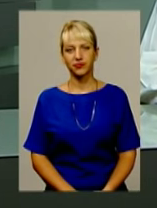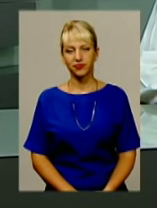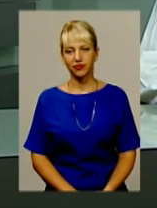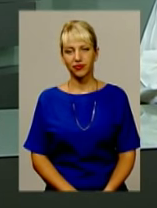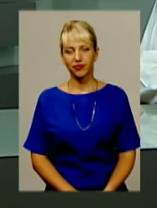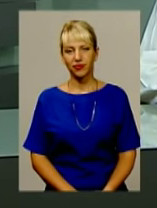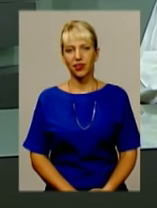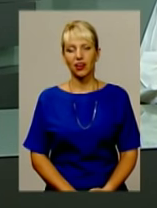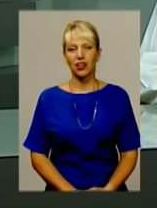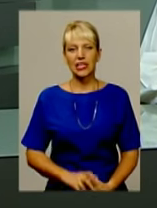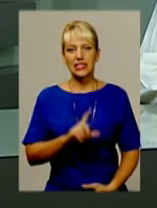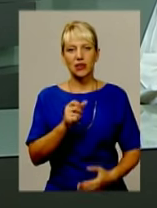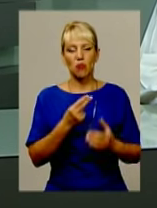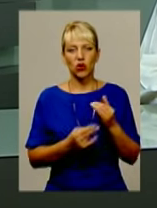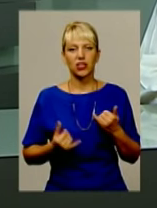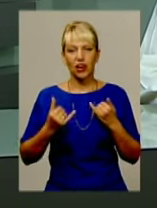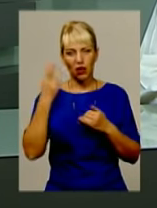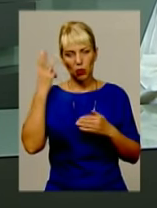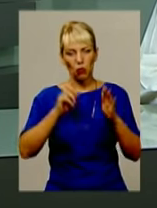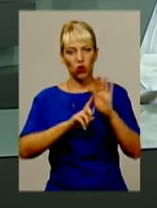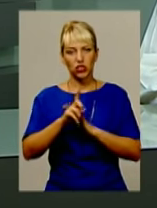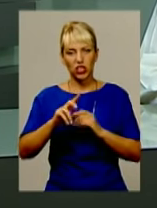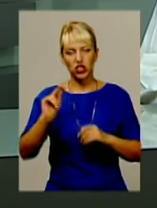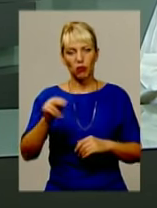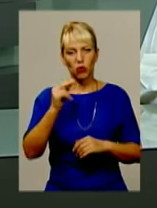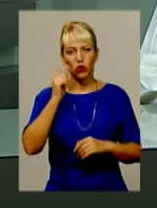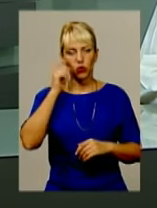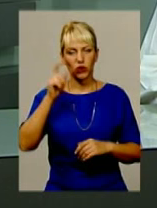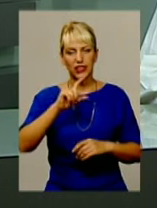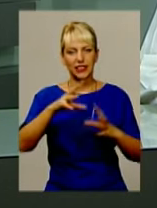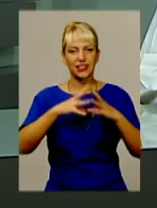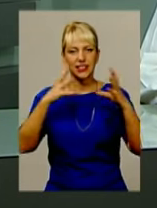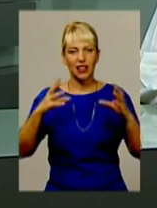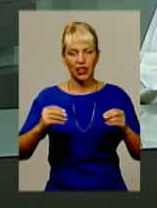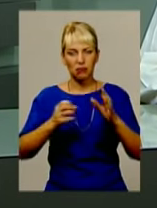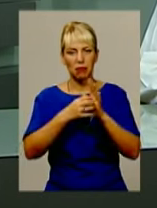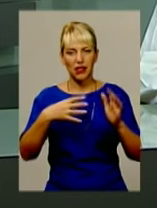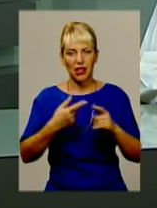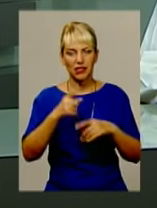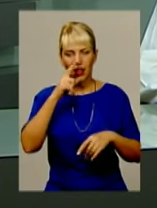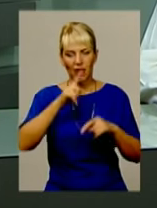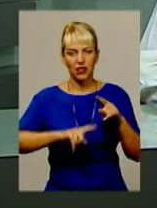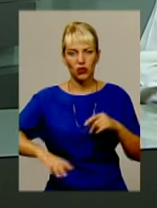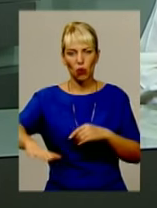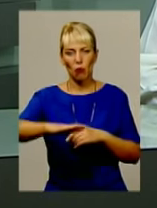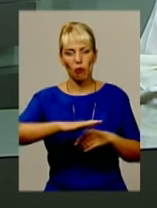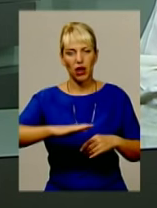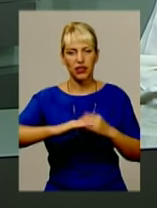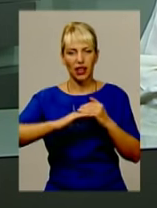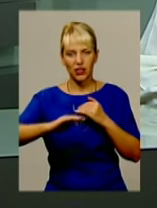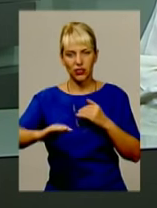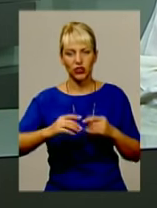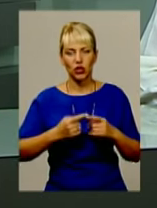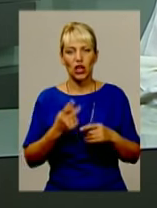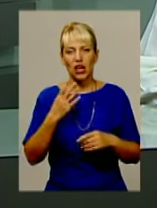Із поразки для хмельничан розпочався чемпіонат України з регбі 15. На рідному майданчику наша команда провела